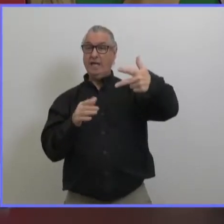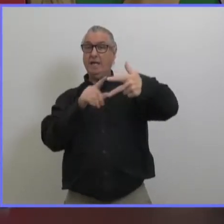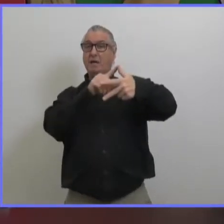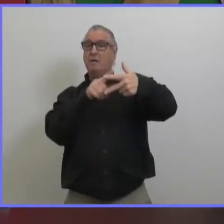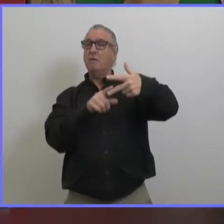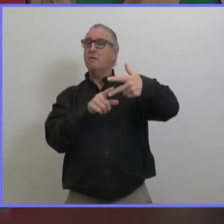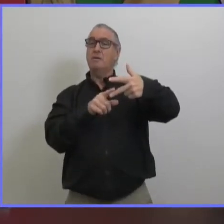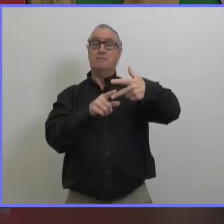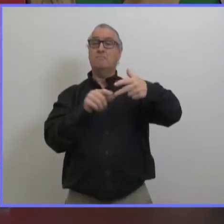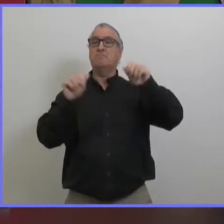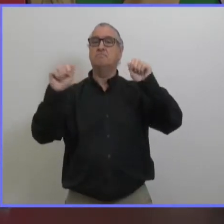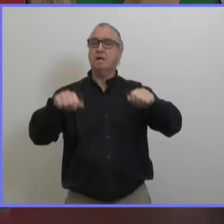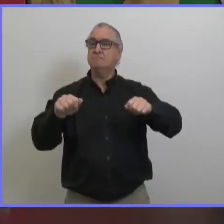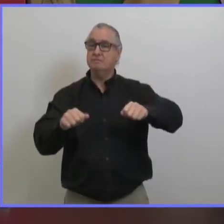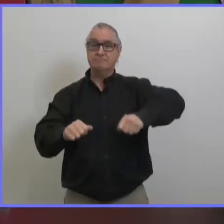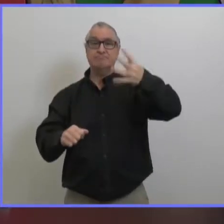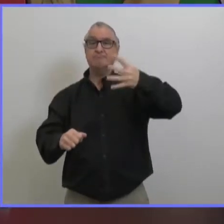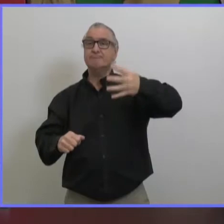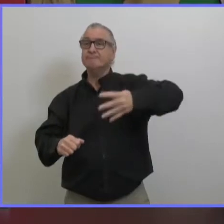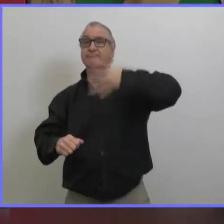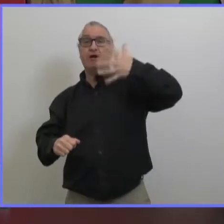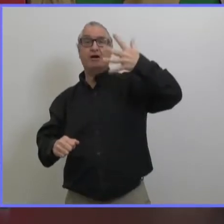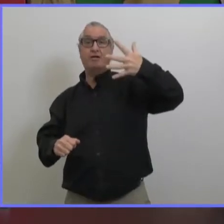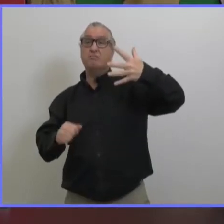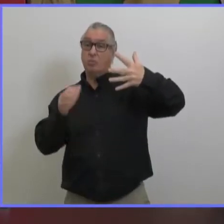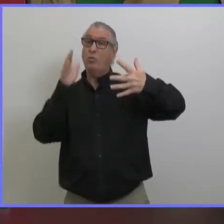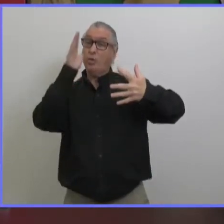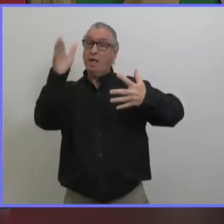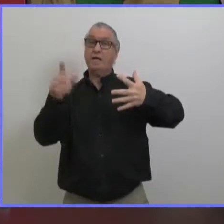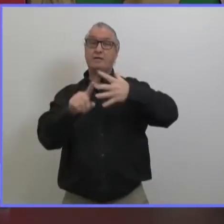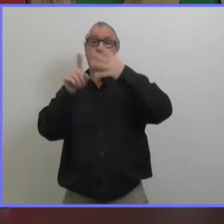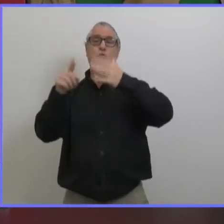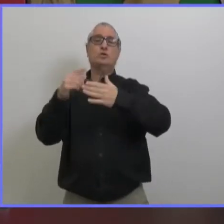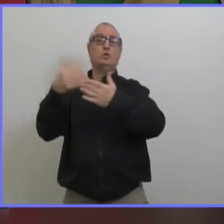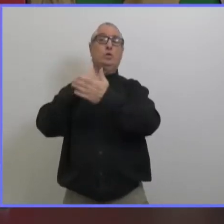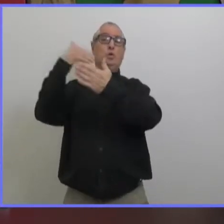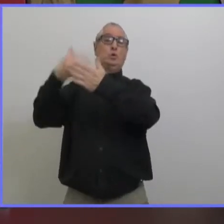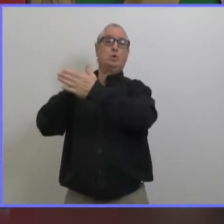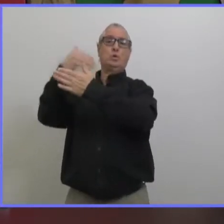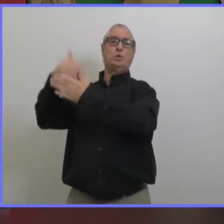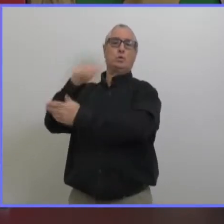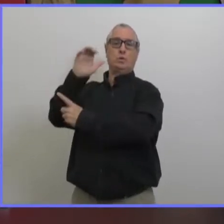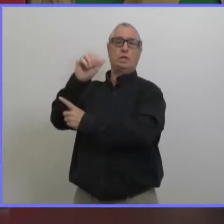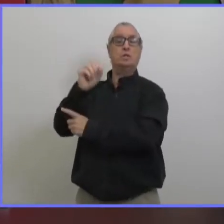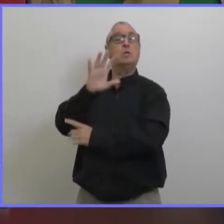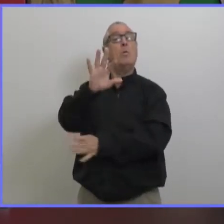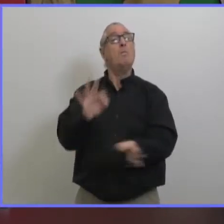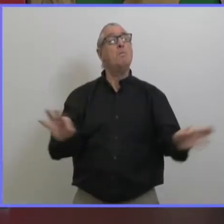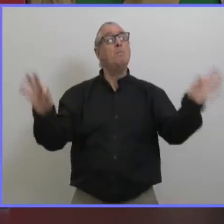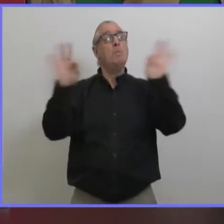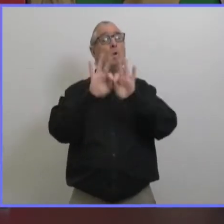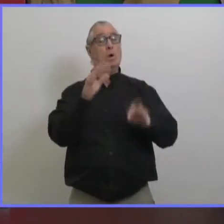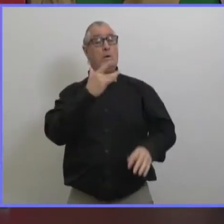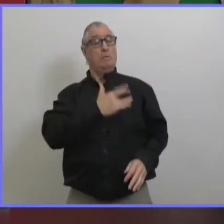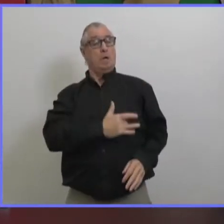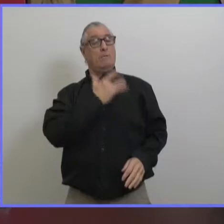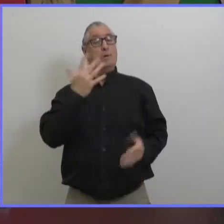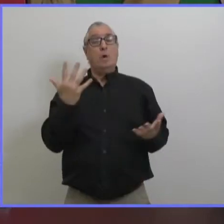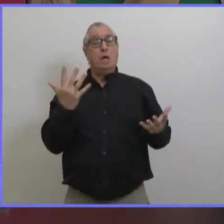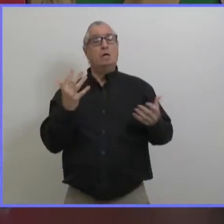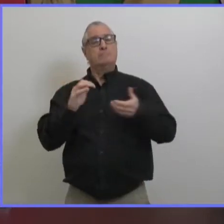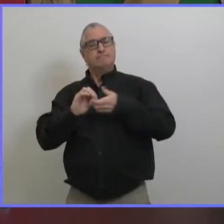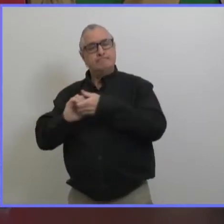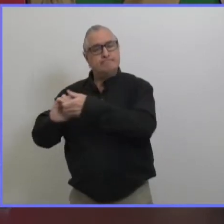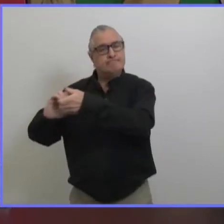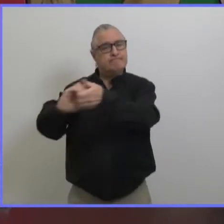'autres préoccupent variant préoccupant pas juste les trois qu'on a identifié et il va continuer à voir de la collaboration entre les provinces avec le fédéral